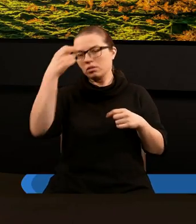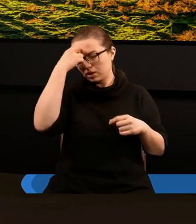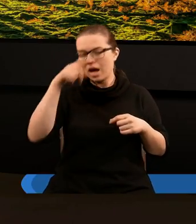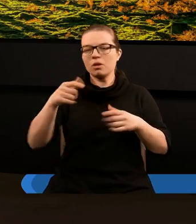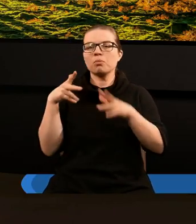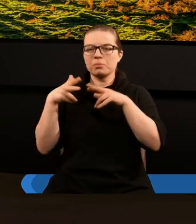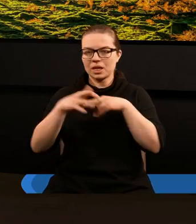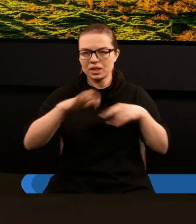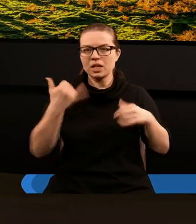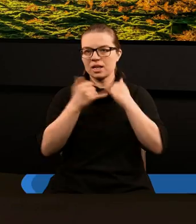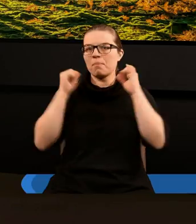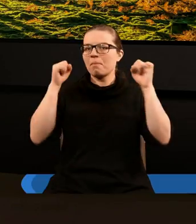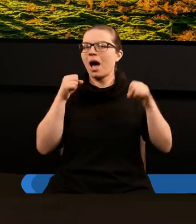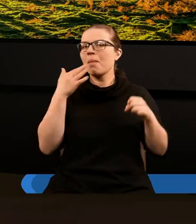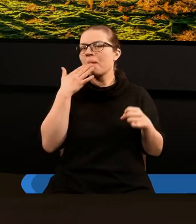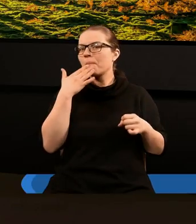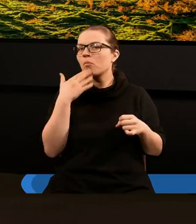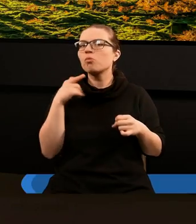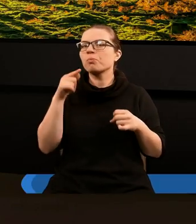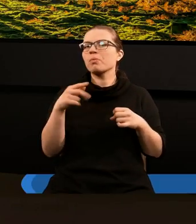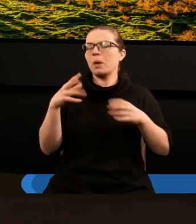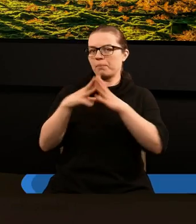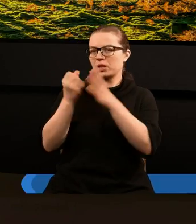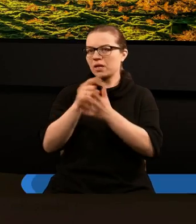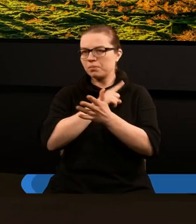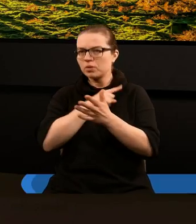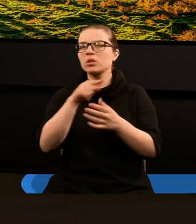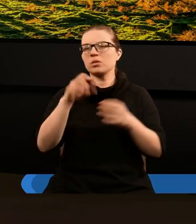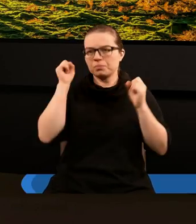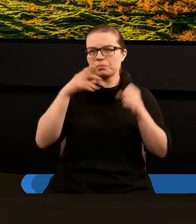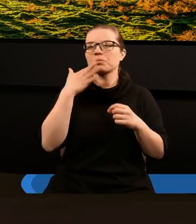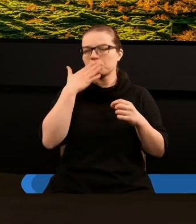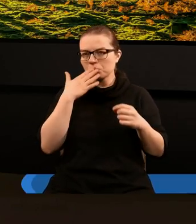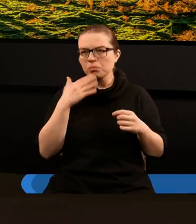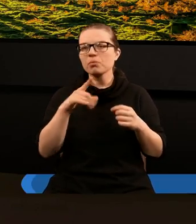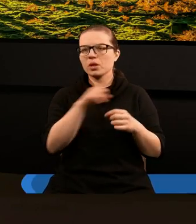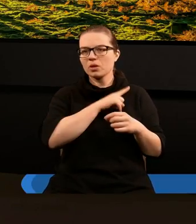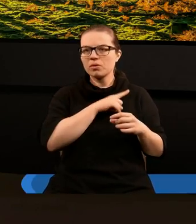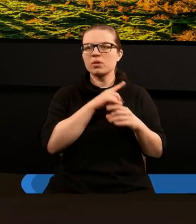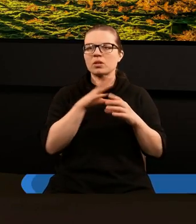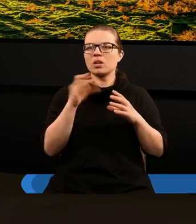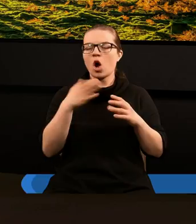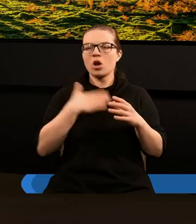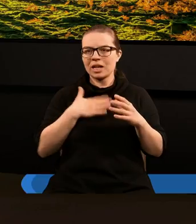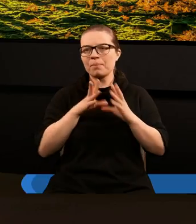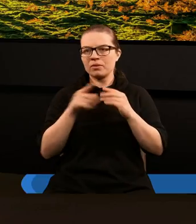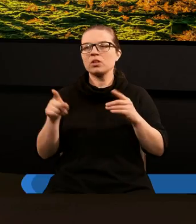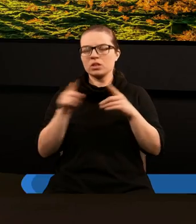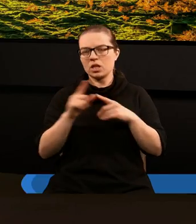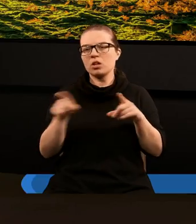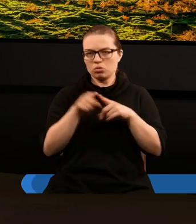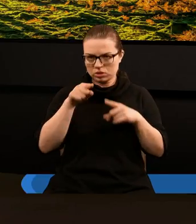przestanie. Jeżeli baranek mówi, zachowuj moje przykazania, a w ich liczbie również czwarte mówiące o szabacie,